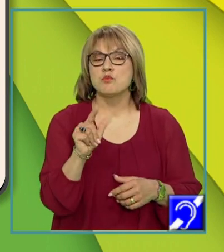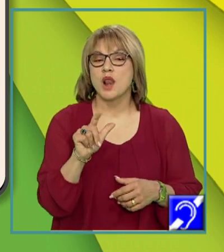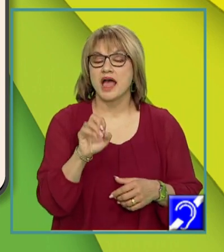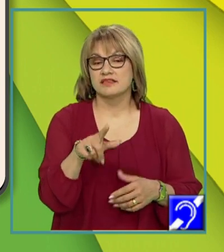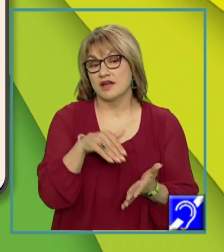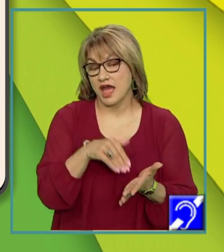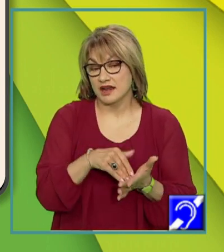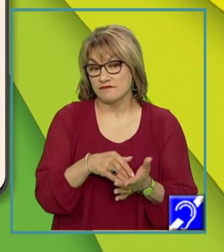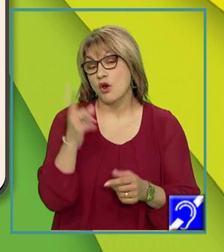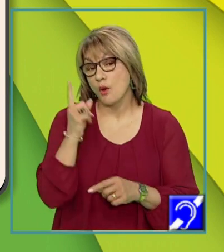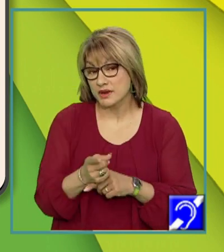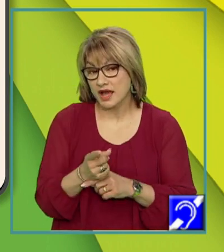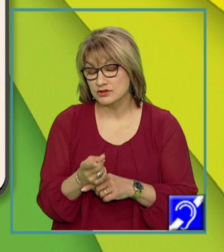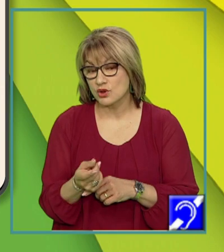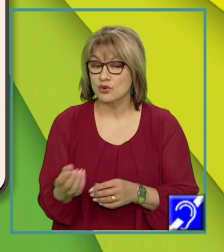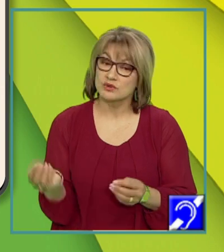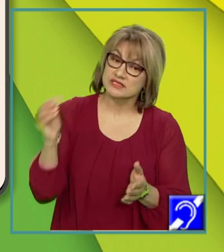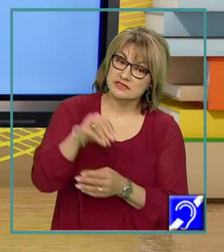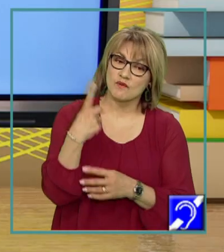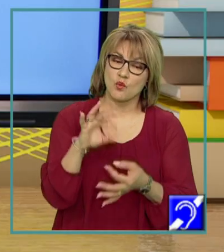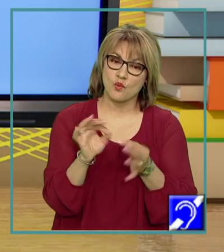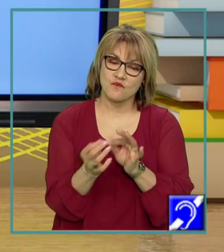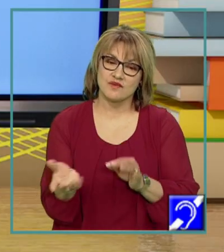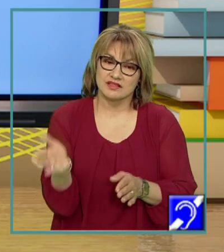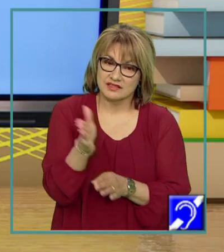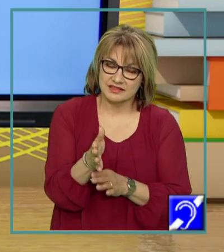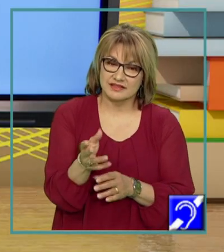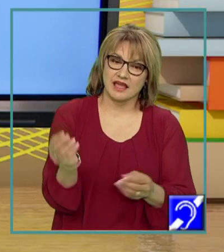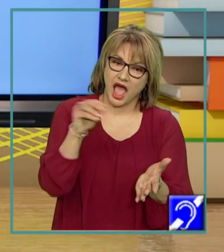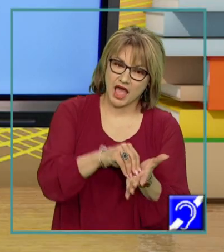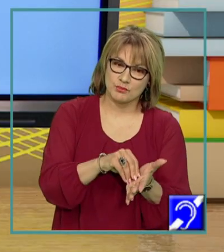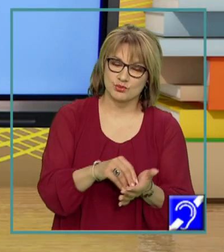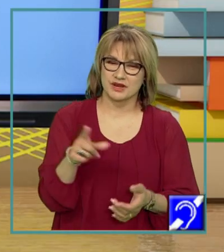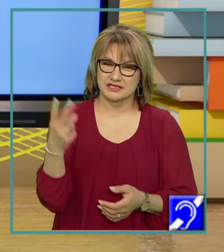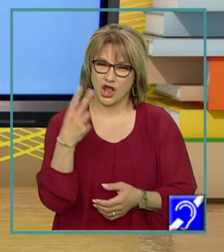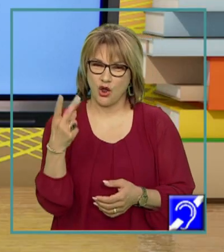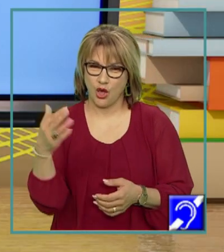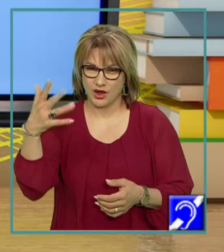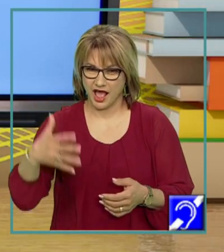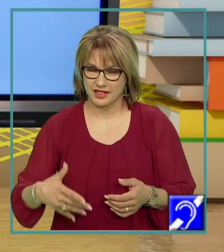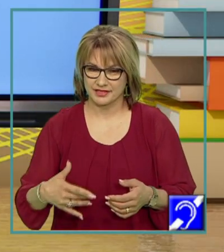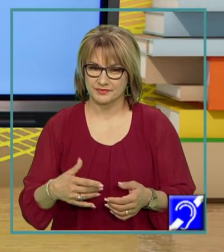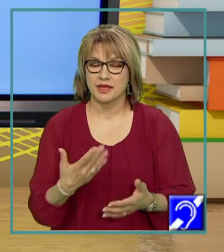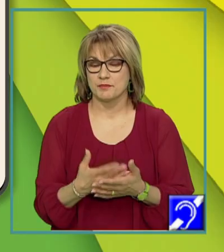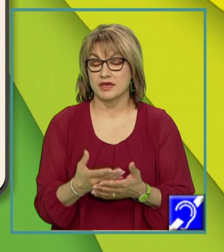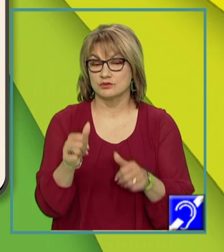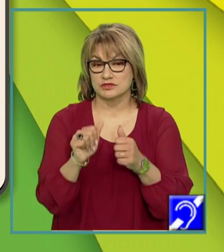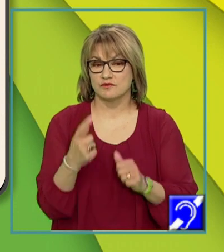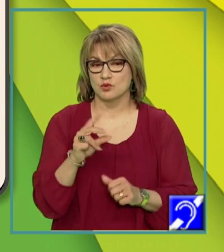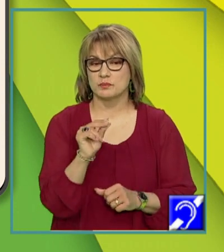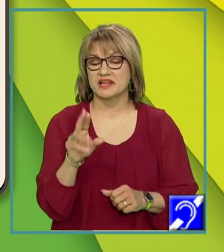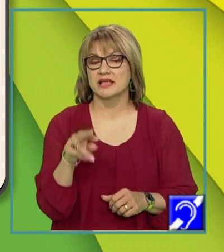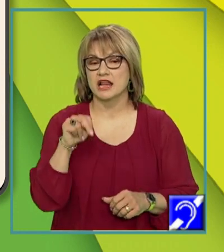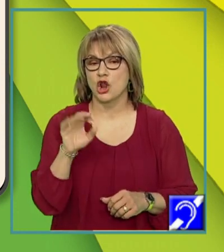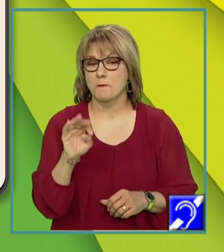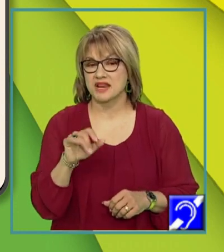necesită obligatoriu existența acestor cuvinte pe care le-am marcat colorat pentru a putea forma un predicat nominal.